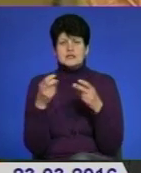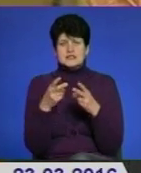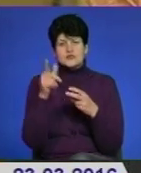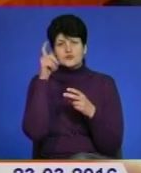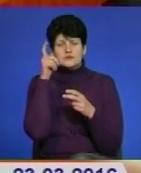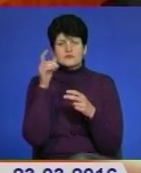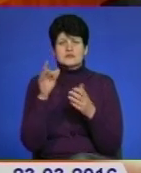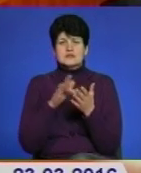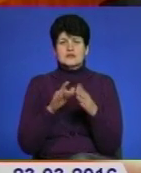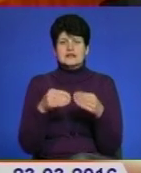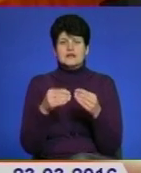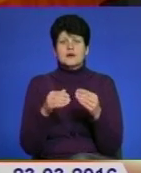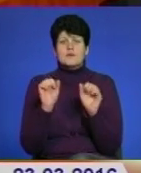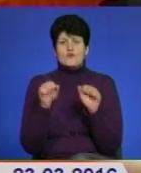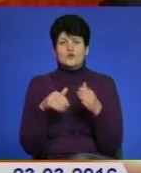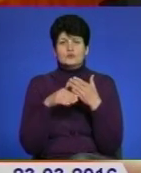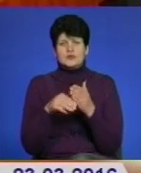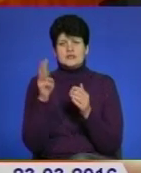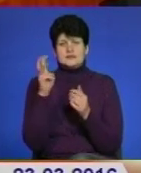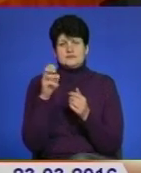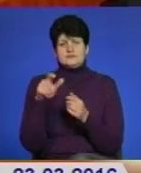надали правову допомогу трьохстам громадянам.